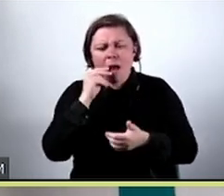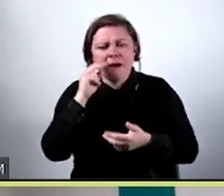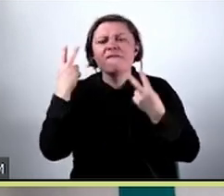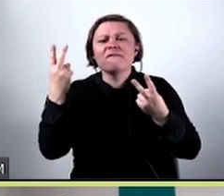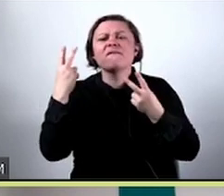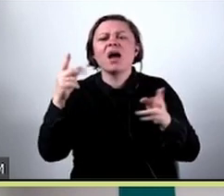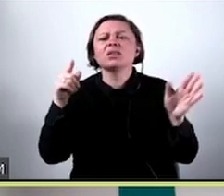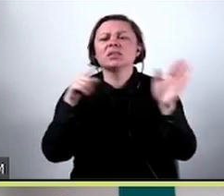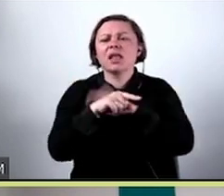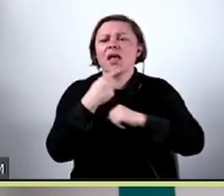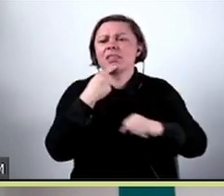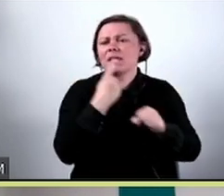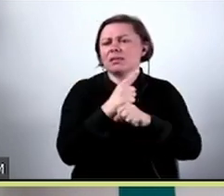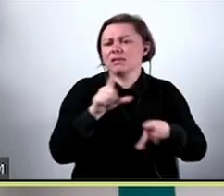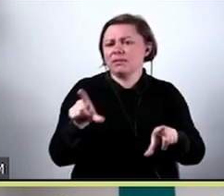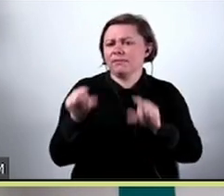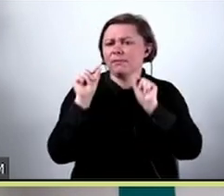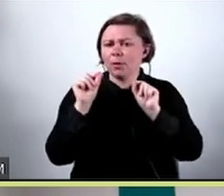dla decyzji.